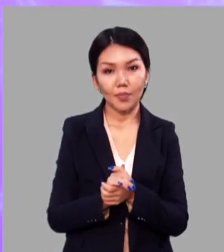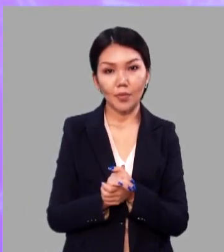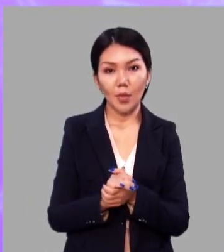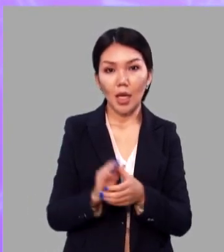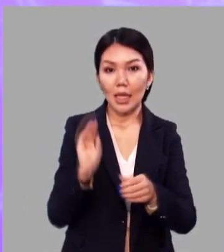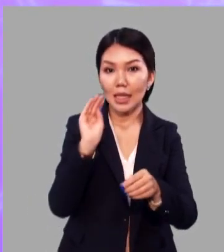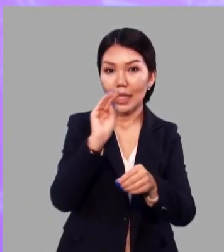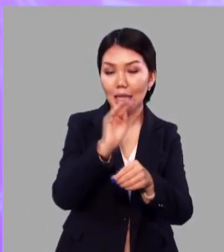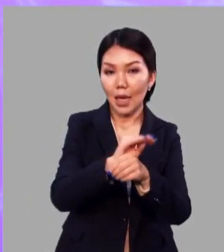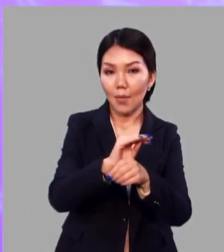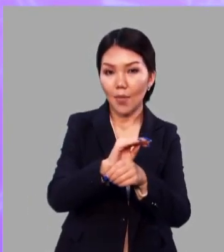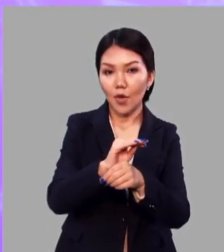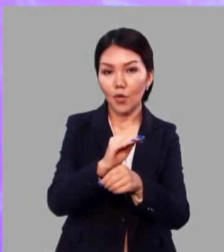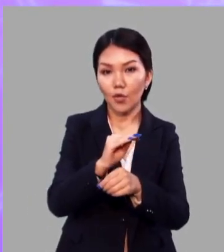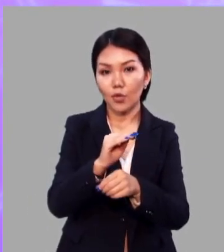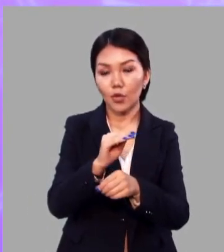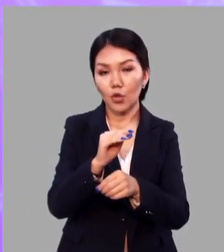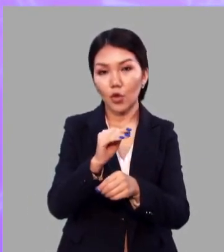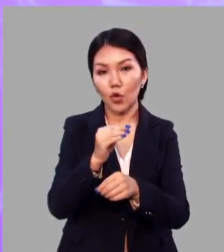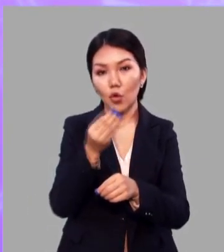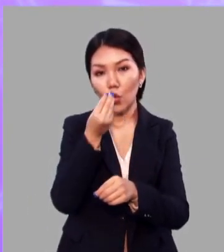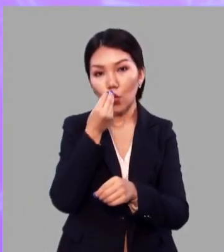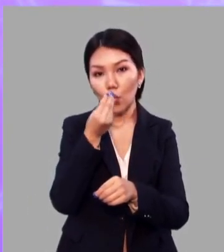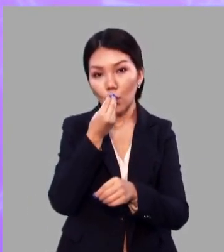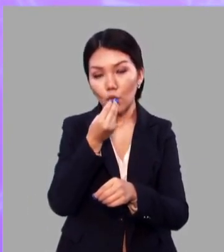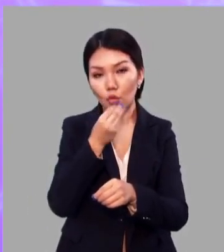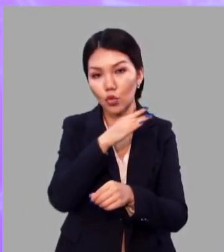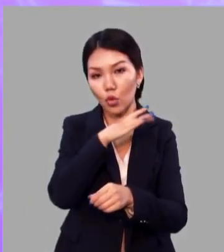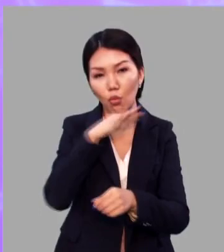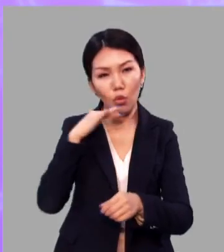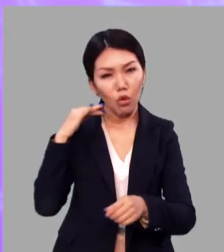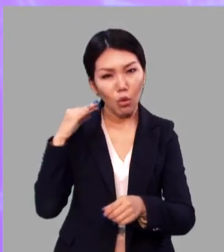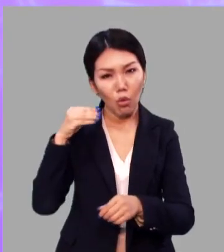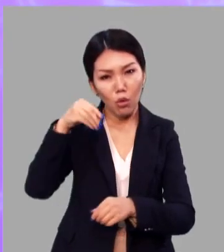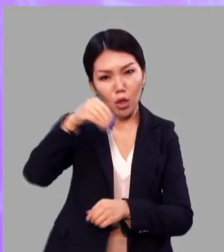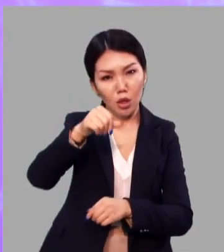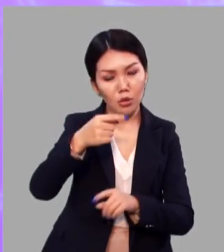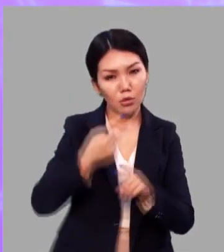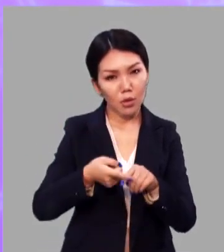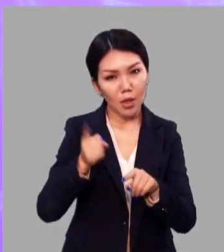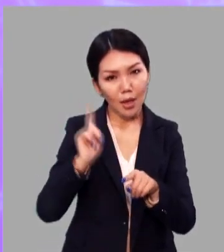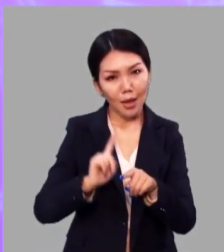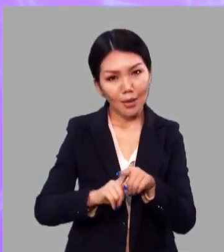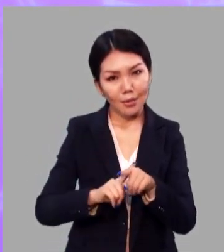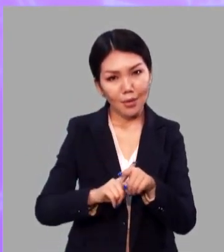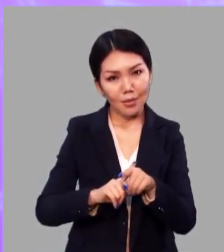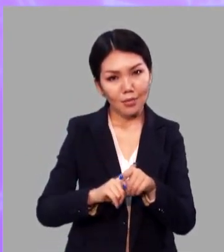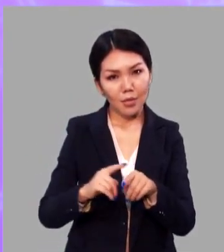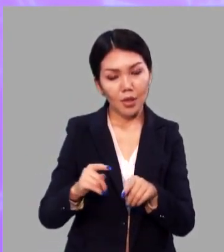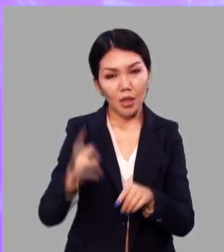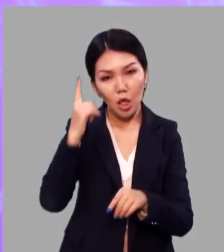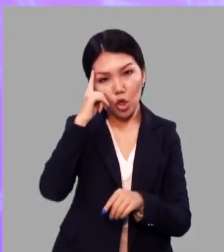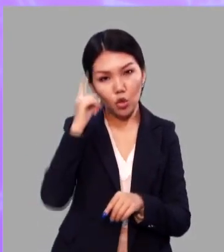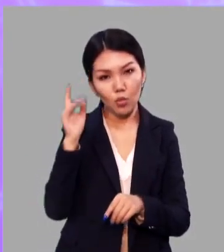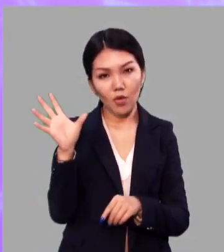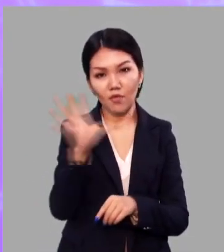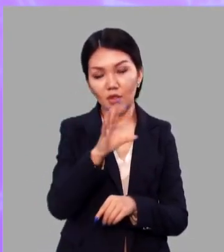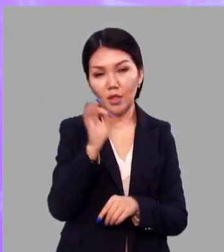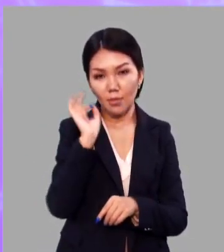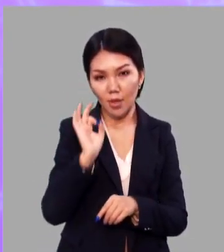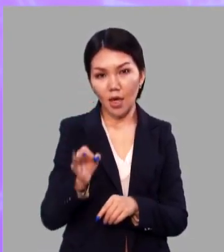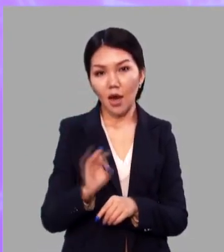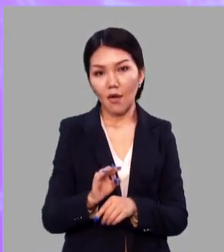И добавить в блюдо много соли – это… Я думаю, вы все правильно